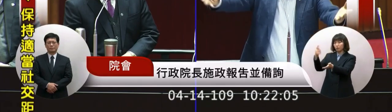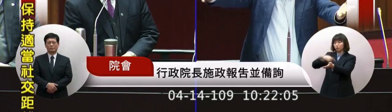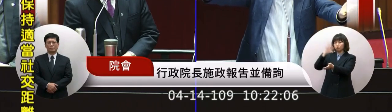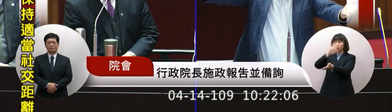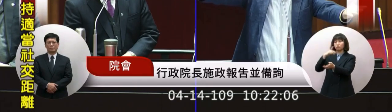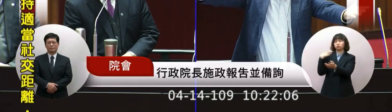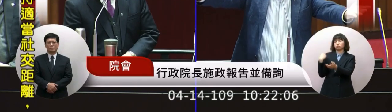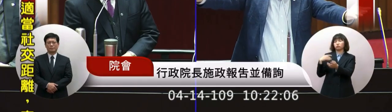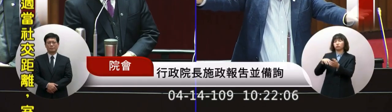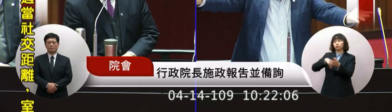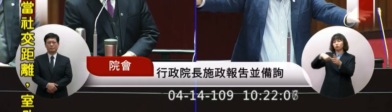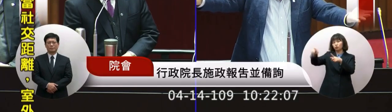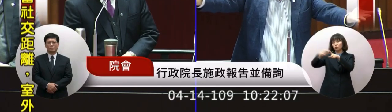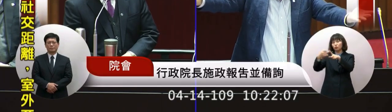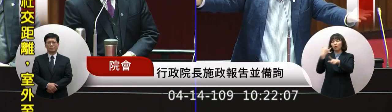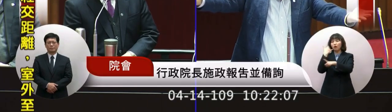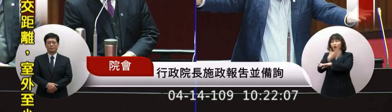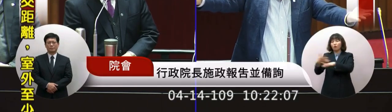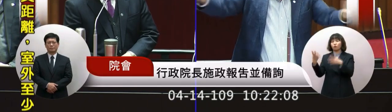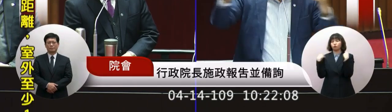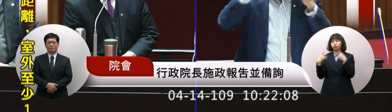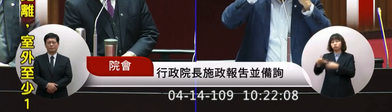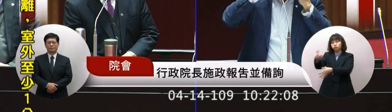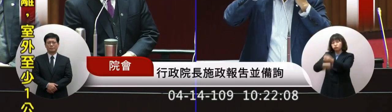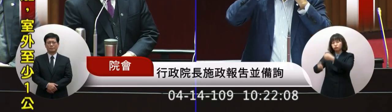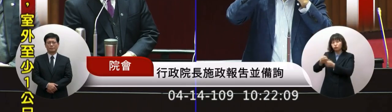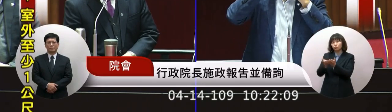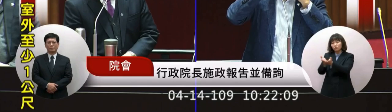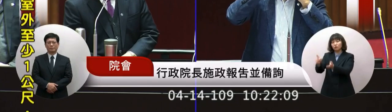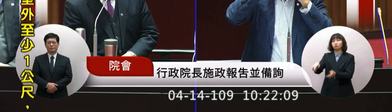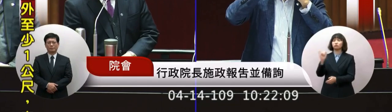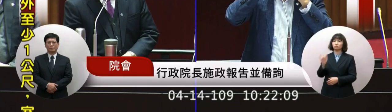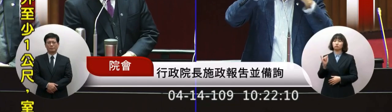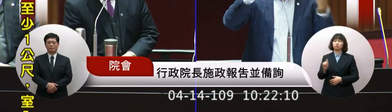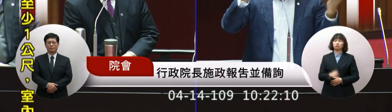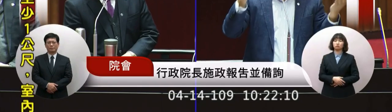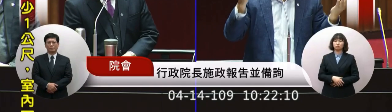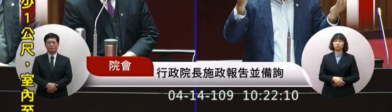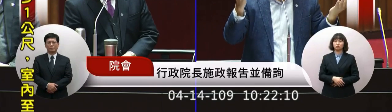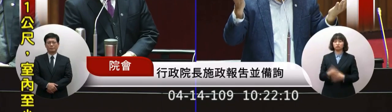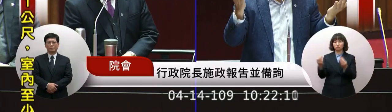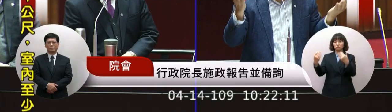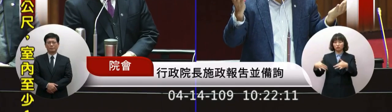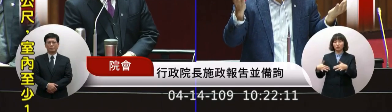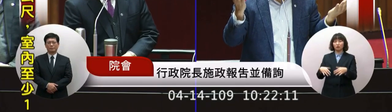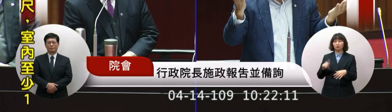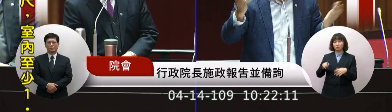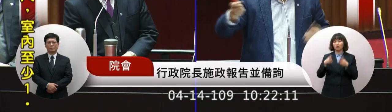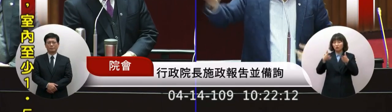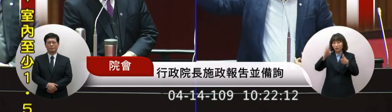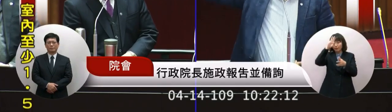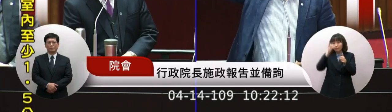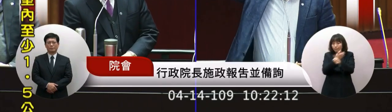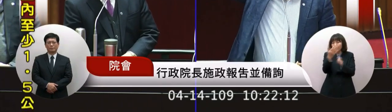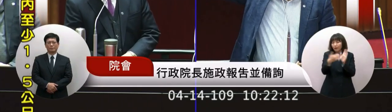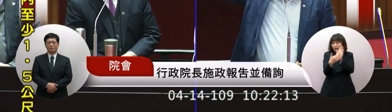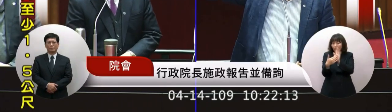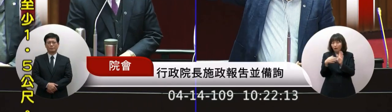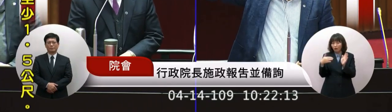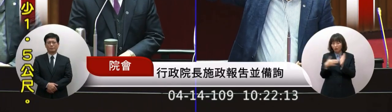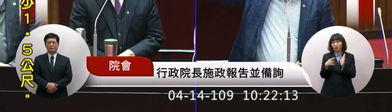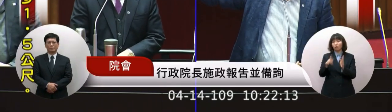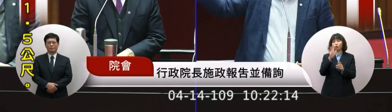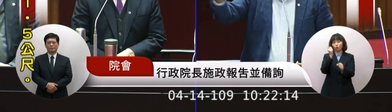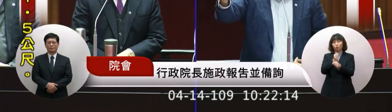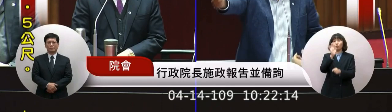這也是攻怪的這也是嘛這也好事了 我們不是只為了防疫嗎 現在大家愛愛